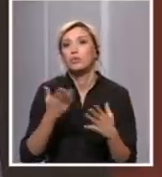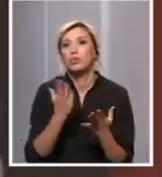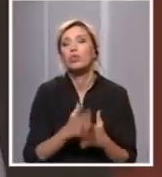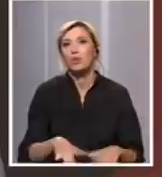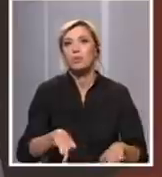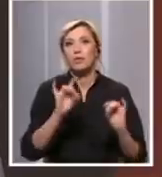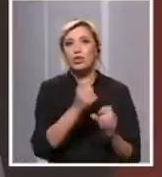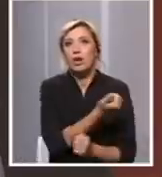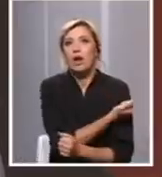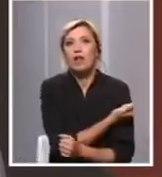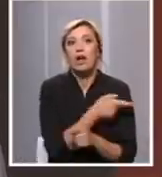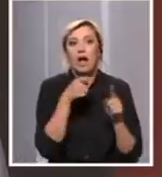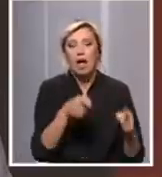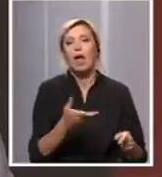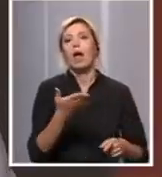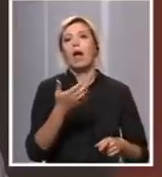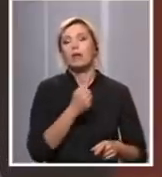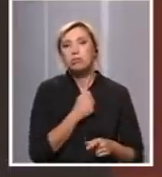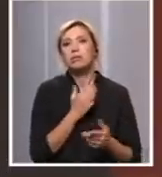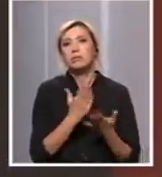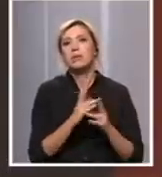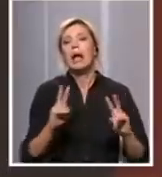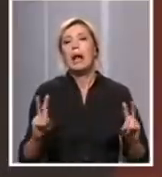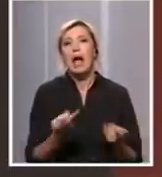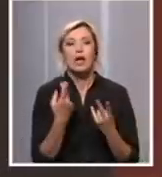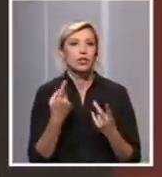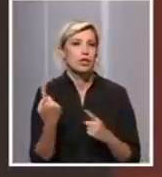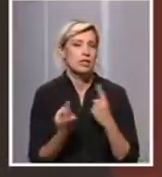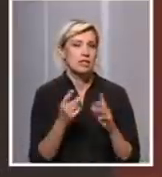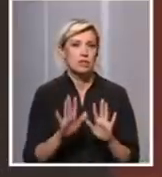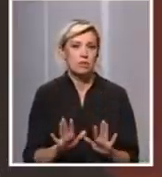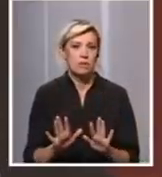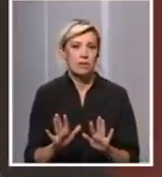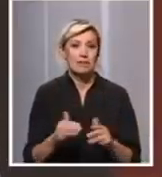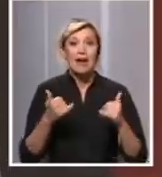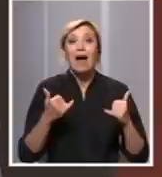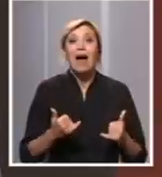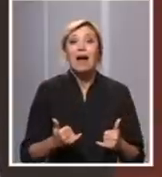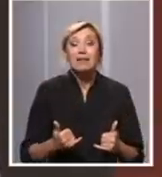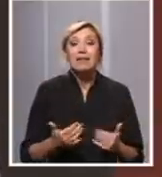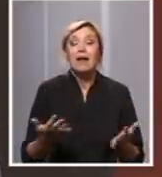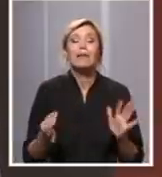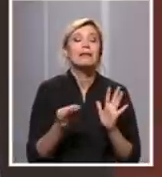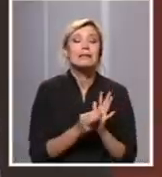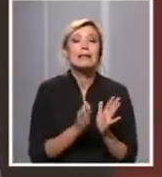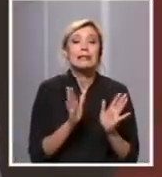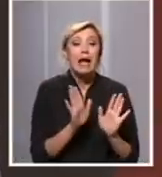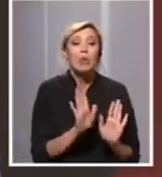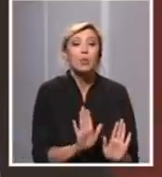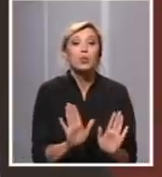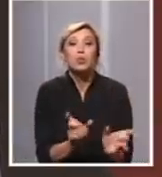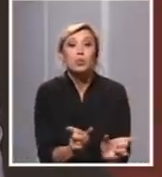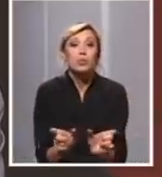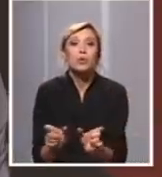omogući da lakše izađemo iz ove cele situacije. Ali, kažem, u ovom trenutku naš je cilj da usporimo epidemiju, da zaštitimo